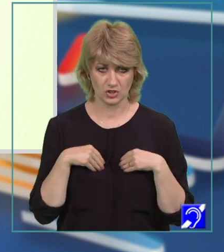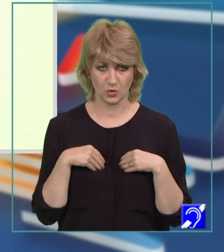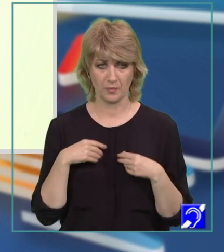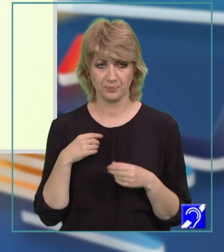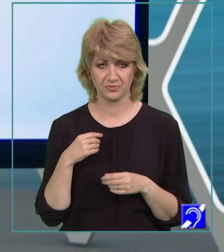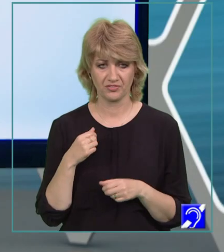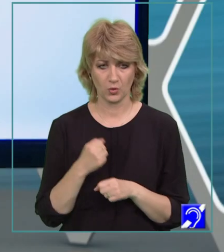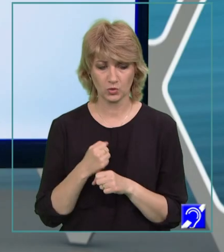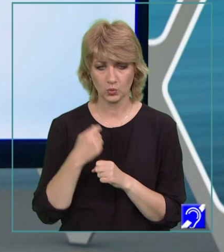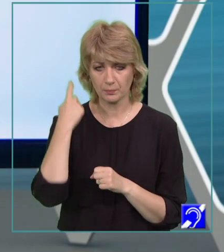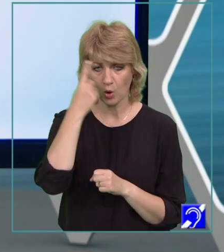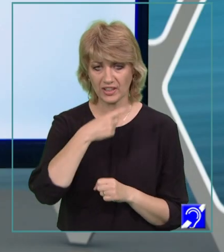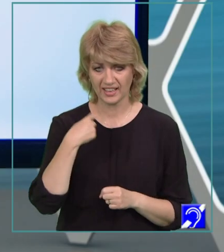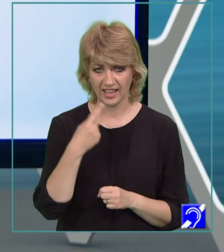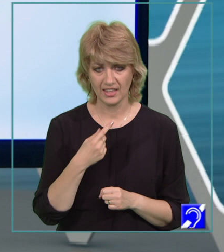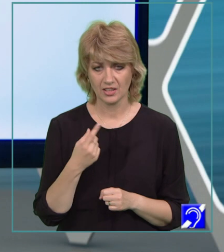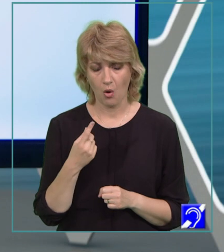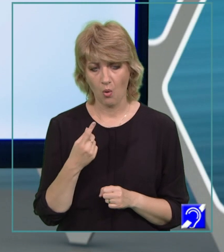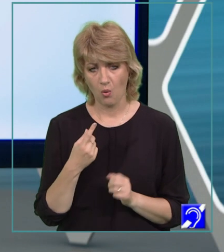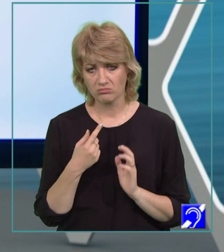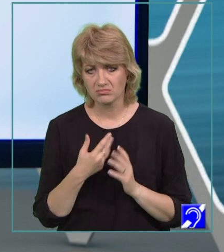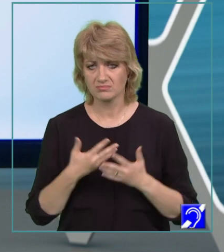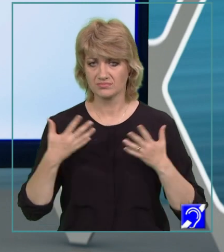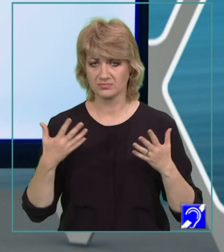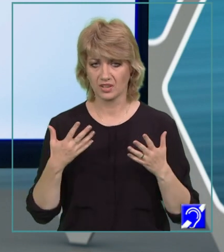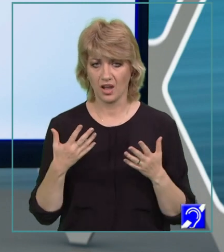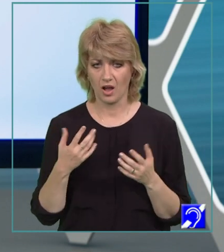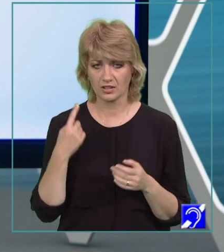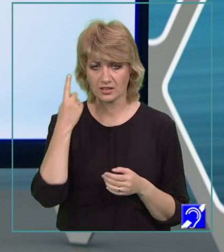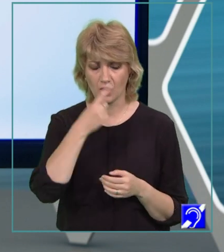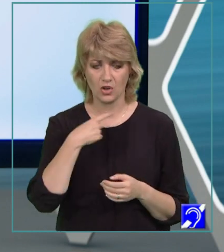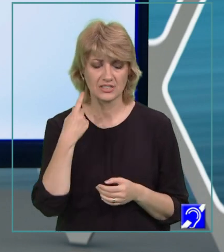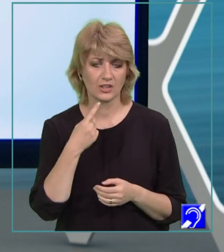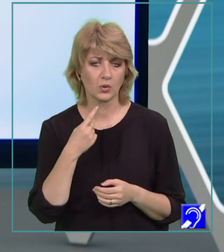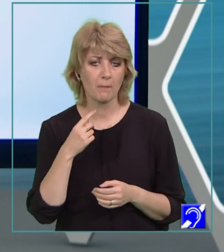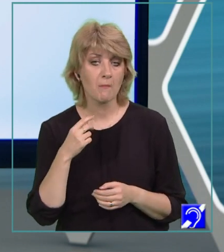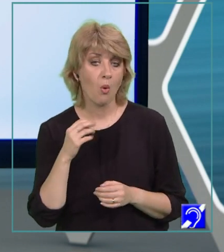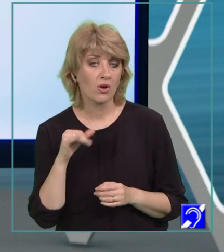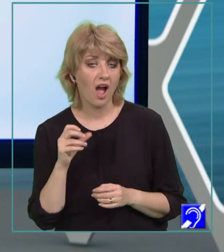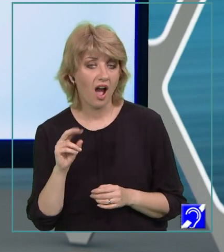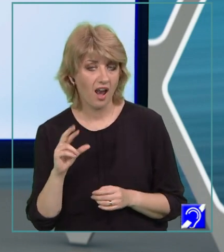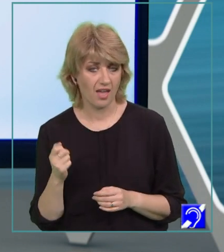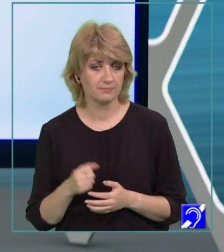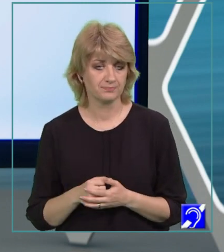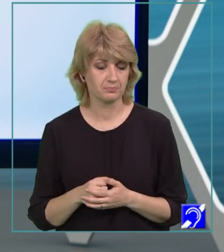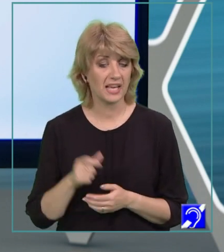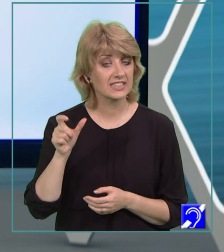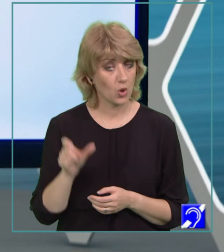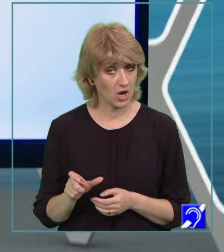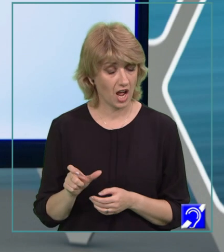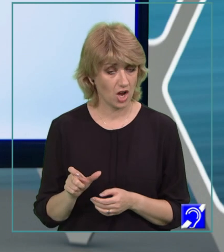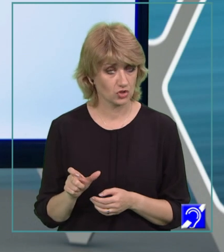fizic sau o evidențiere a unei trăsături morale definitori. Personajul însă, de